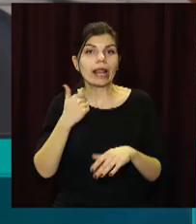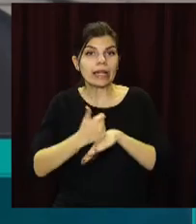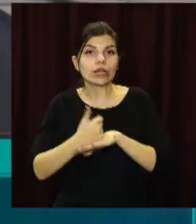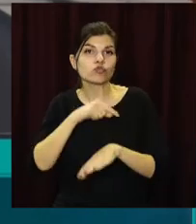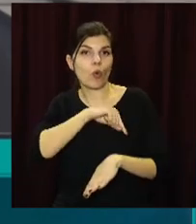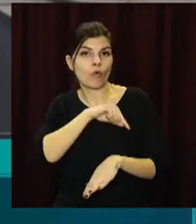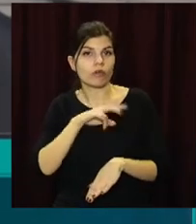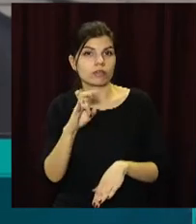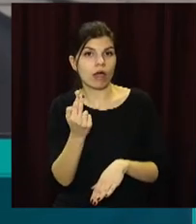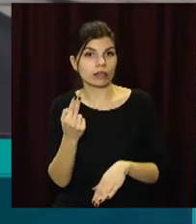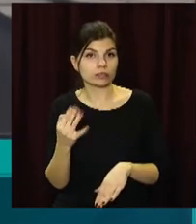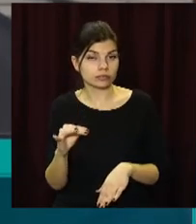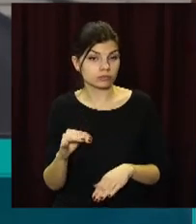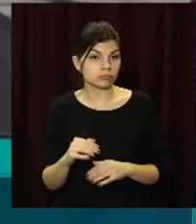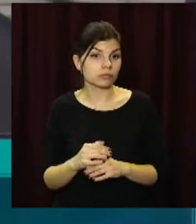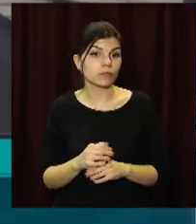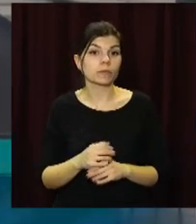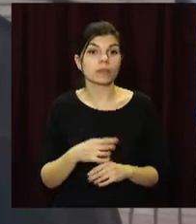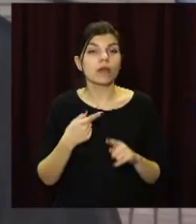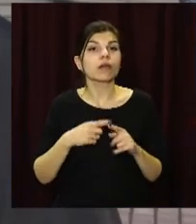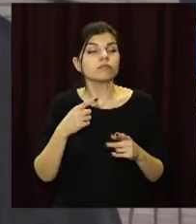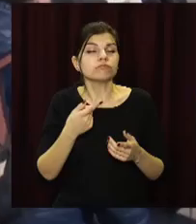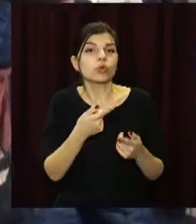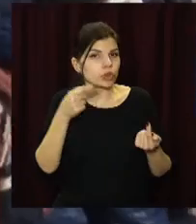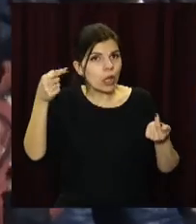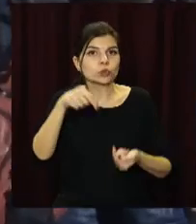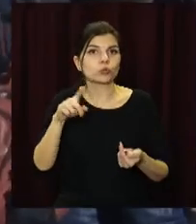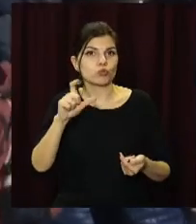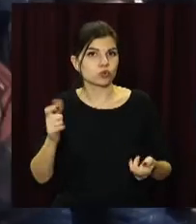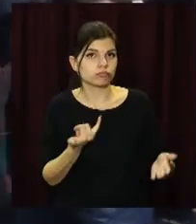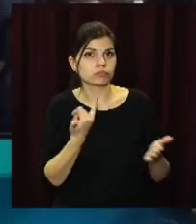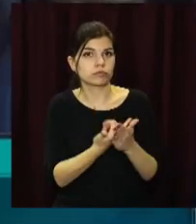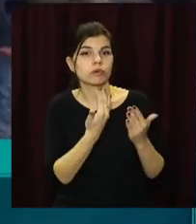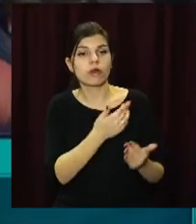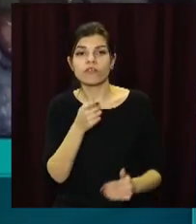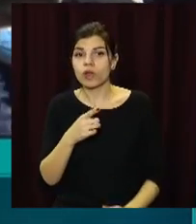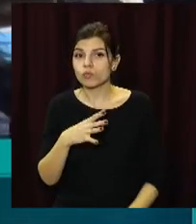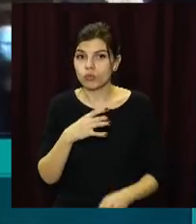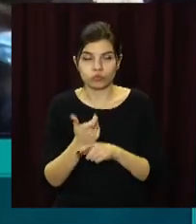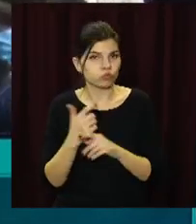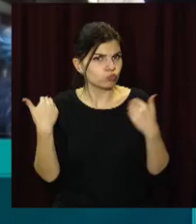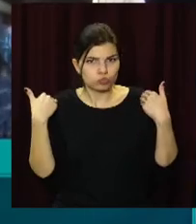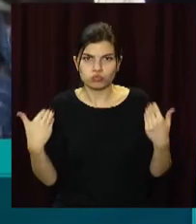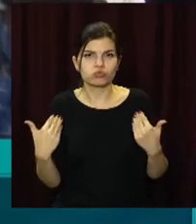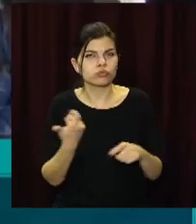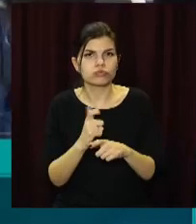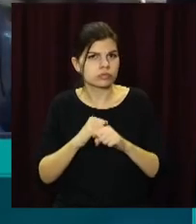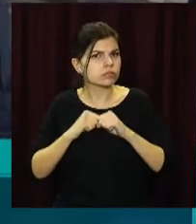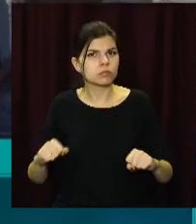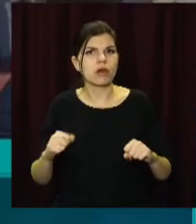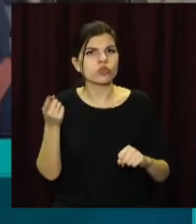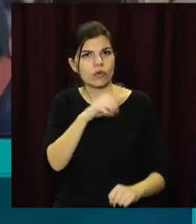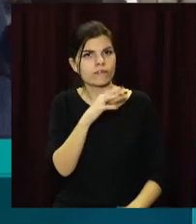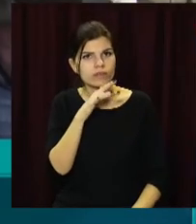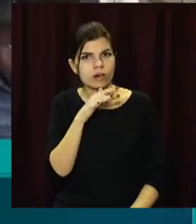який в парті того, щоб люди шановували і знали. Він був дуже потужний такий, дуже сміливий на той